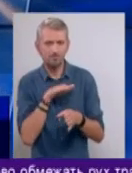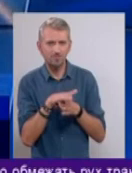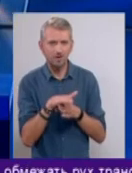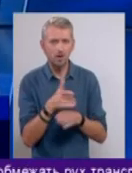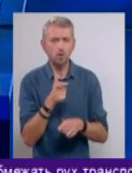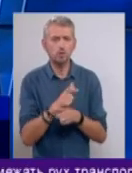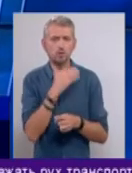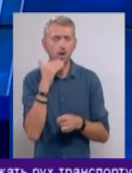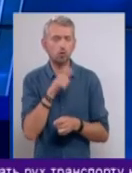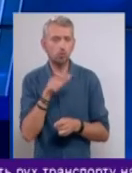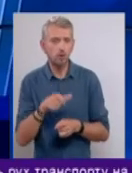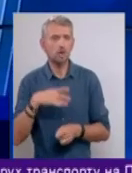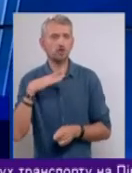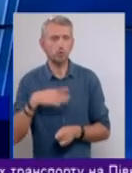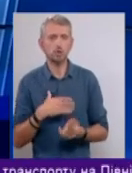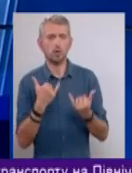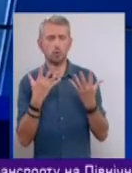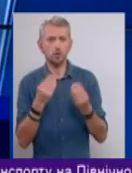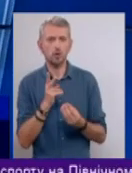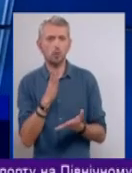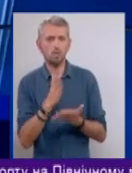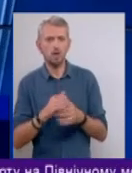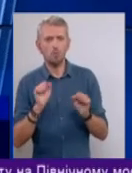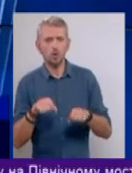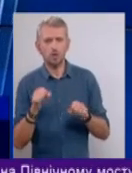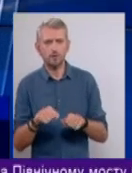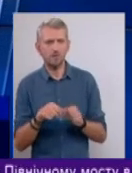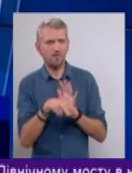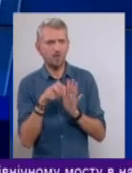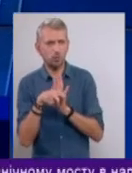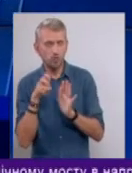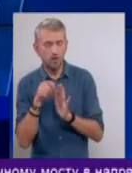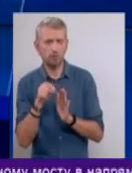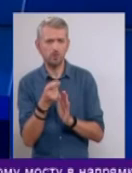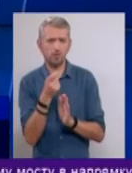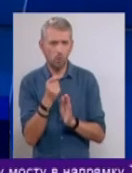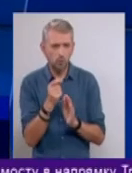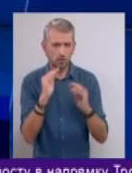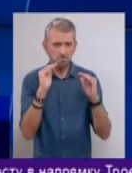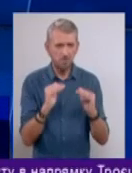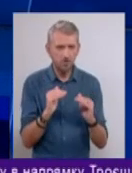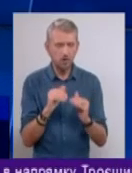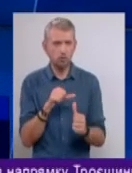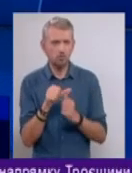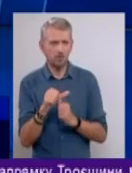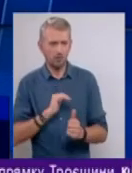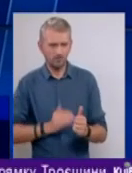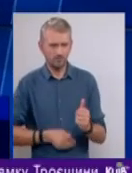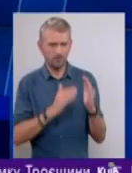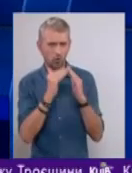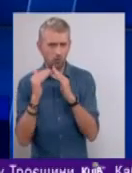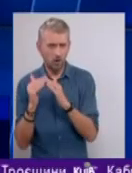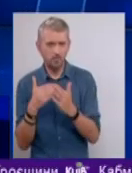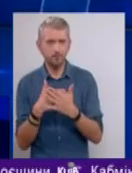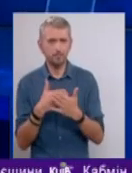Дуже багато людей, дійсно, змушені на сьогоднішній день, хто має можливість, десь відключати, вони трошки прикручують, відключать, особливо в приватному секторі, тому що в